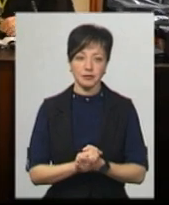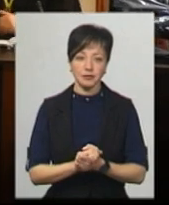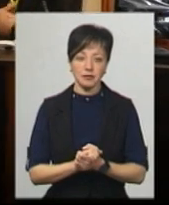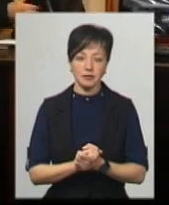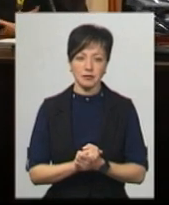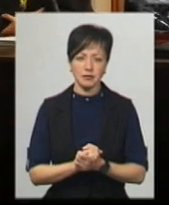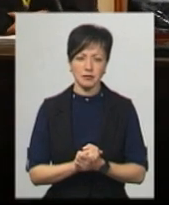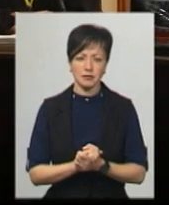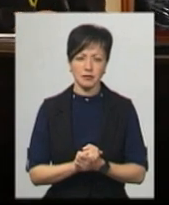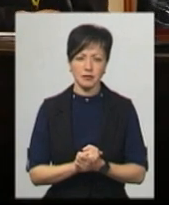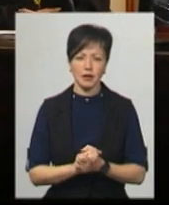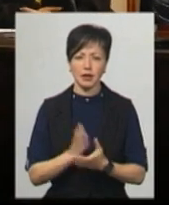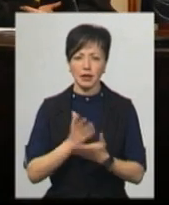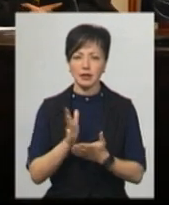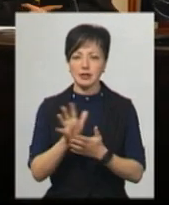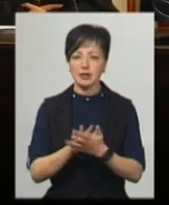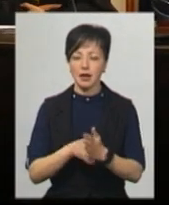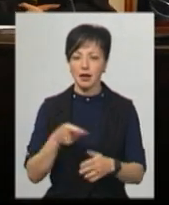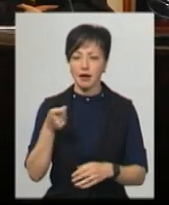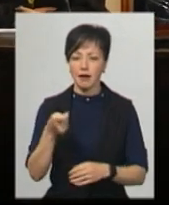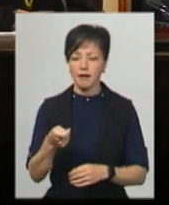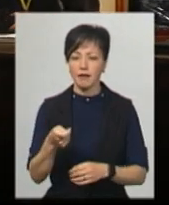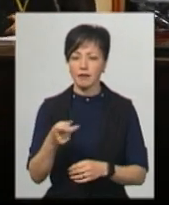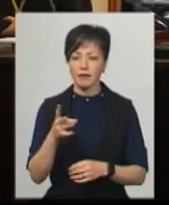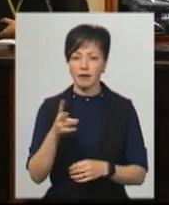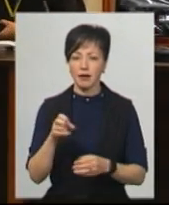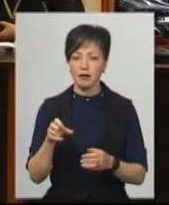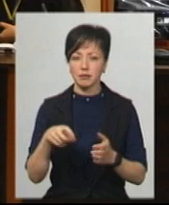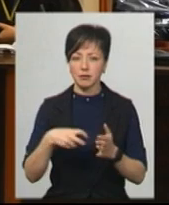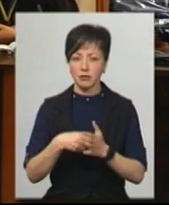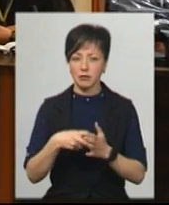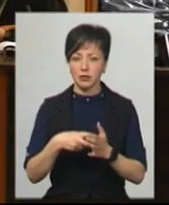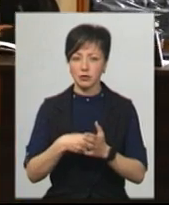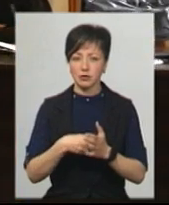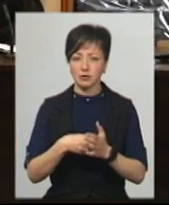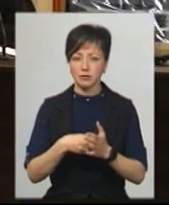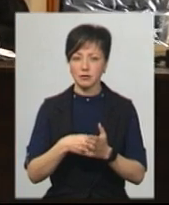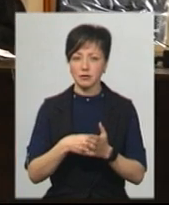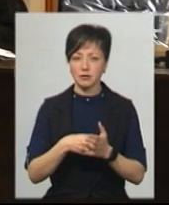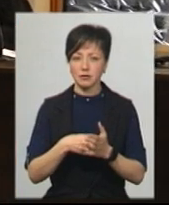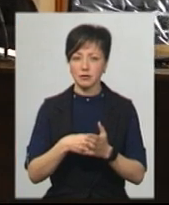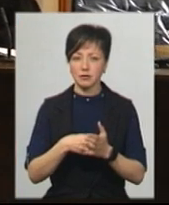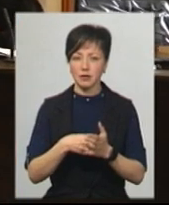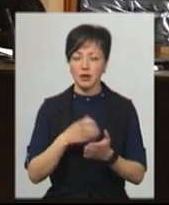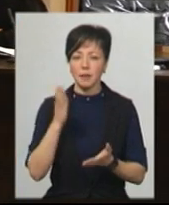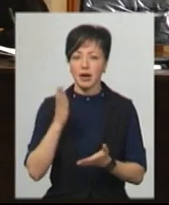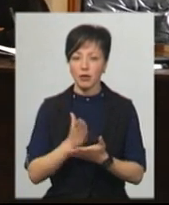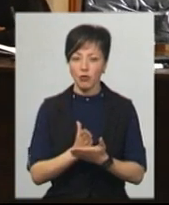який, який набрали на новинок засідання лікуванною почтою. Сорочне протягом знаходиться на лікуванні